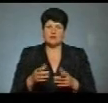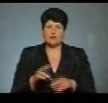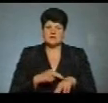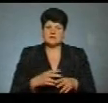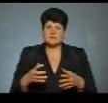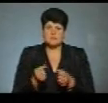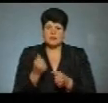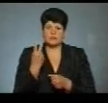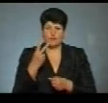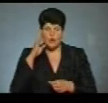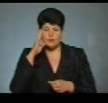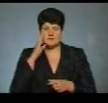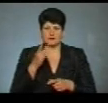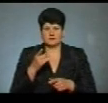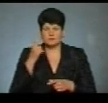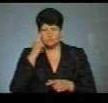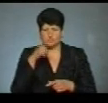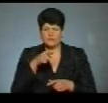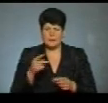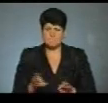яких підозрюють в підпалі смітників у Тернополі.